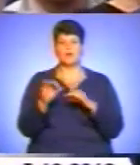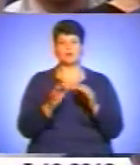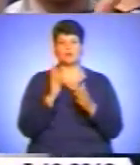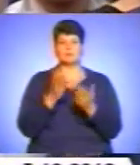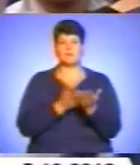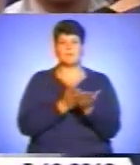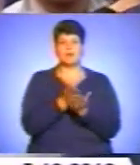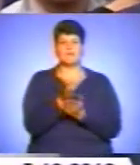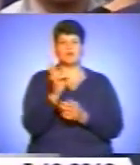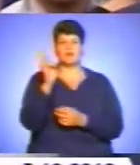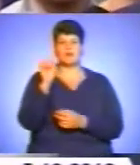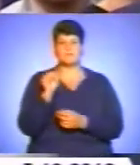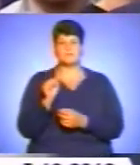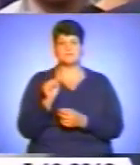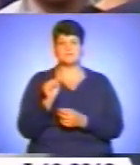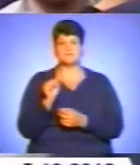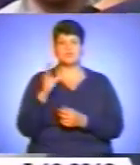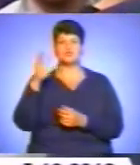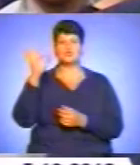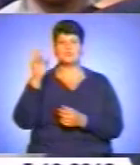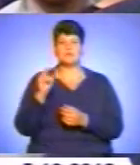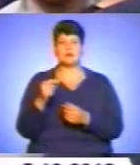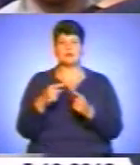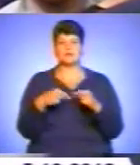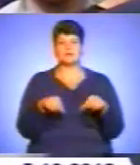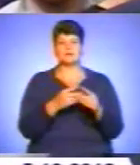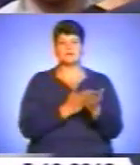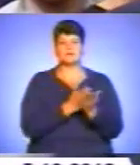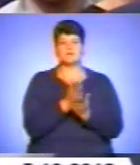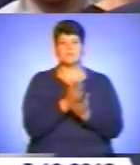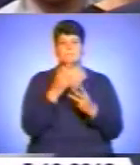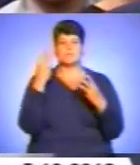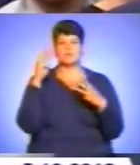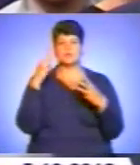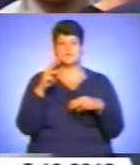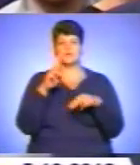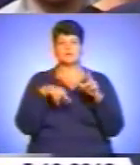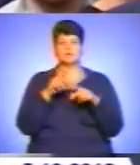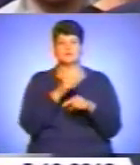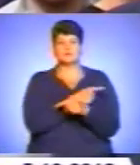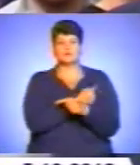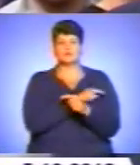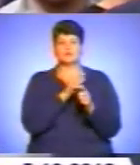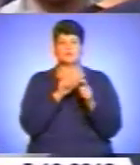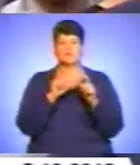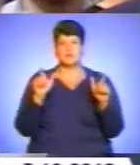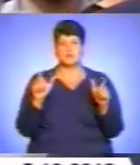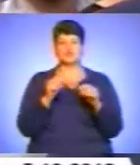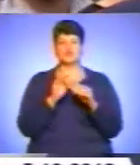направлено на соціальні ціли. Це модернізація будівництва будівниць, шкіл,